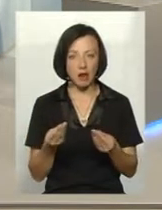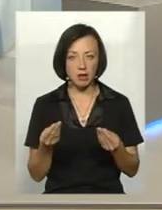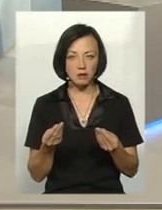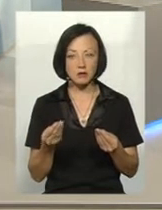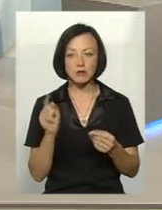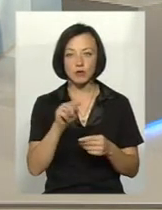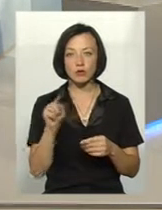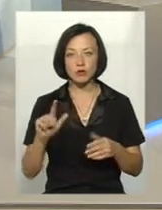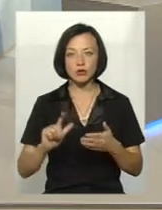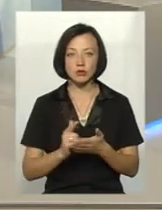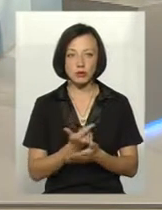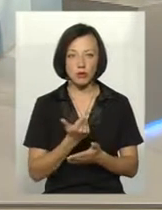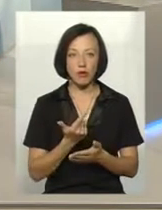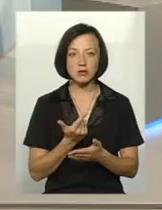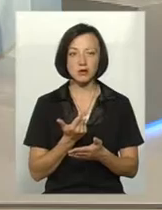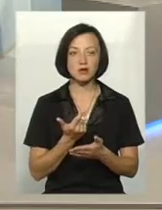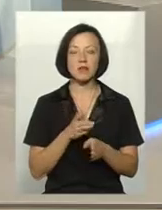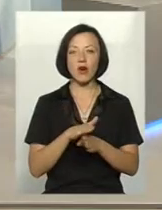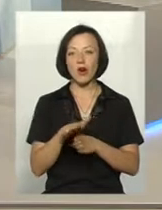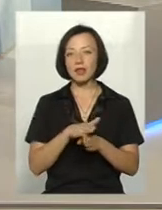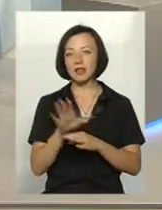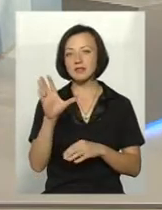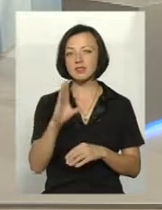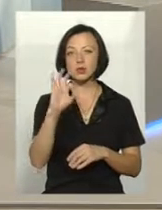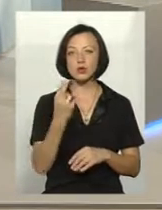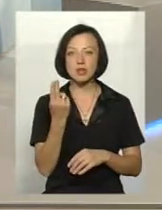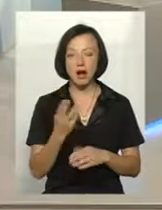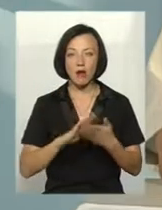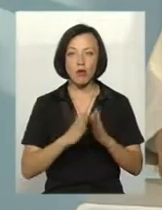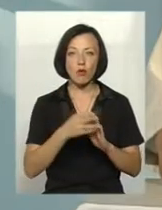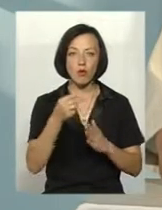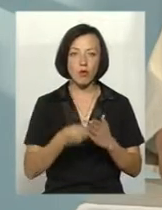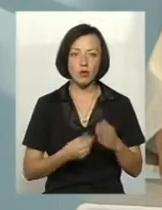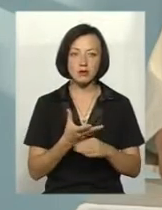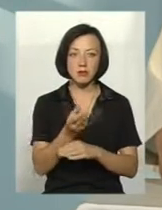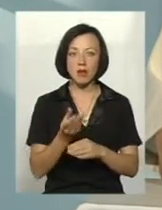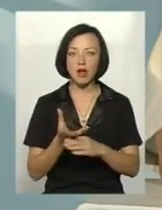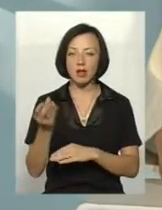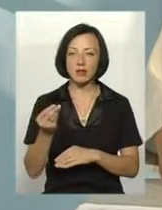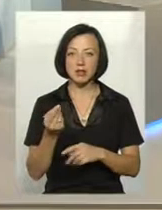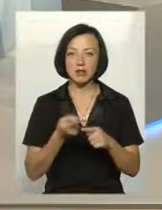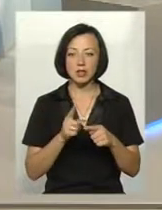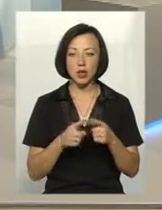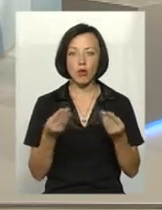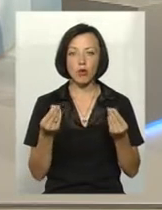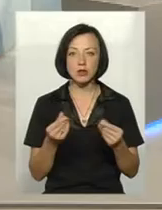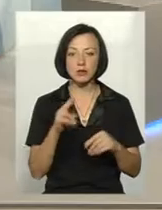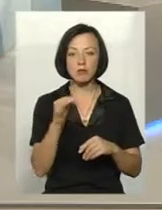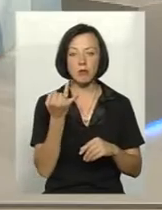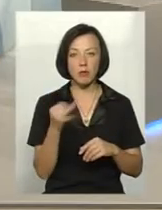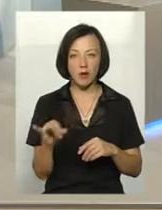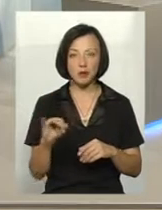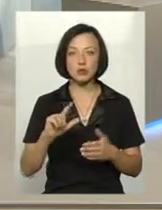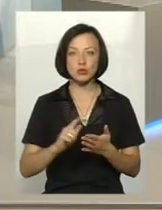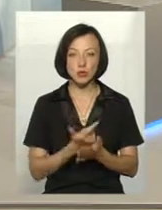вони знову залишаться виконання всіх соціальних угод і сплати отих коштів за паїв,